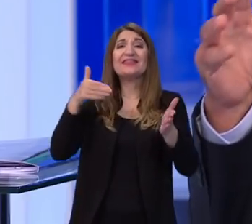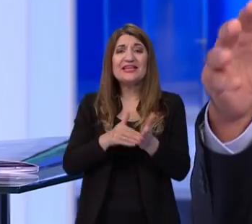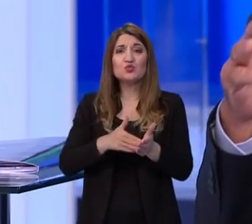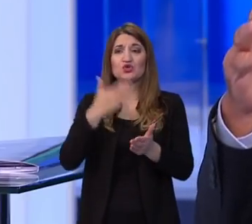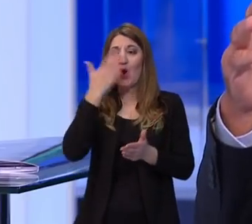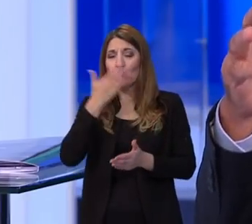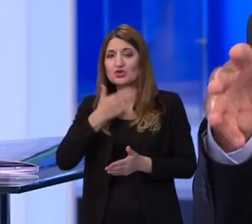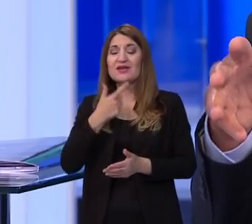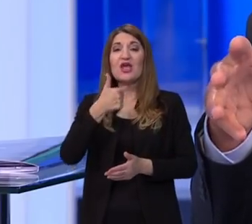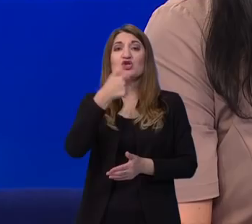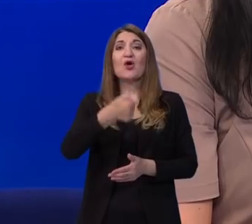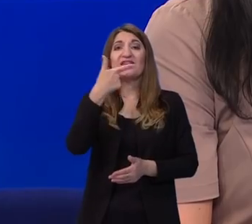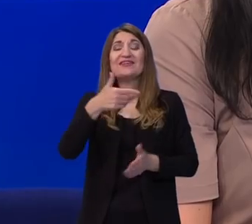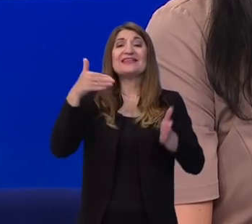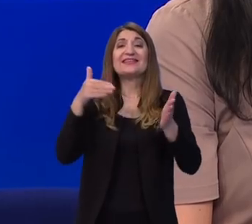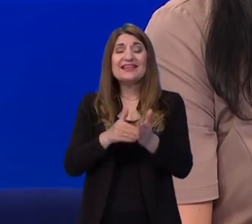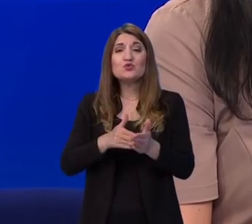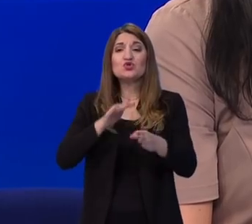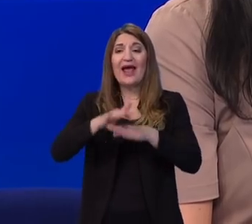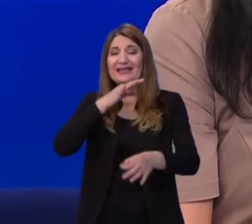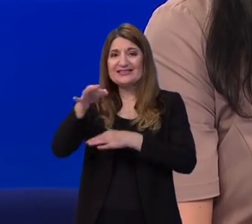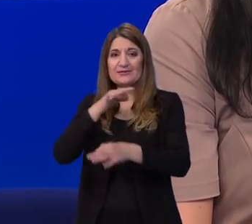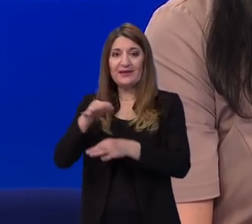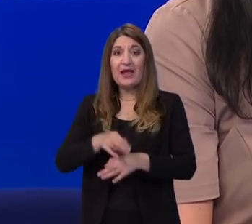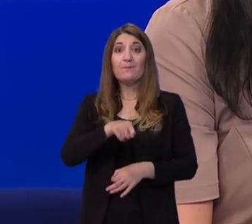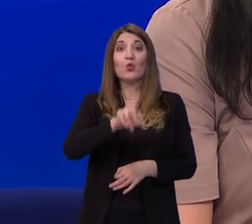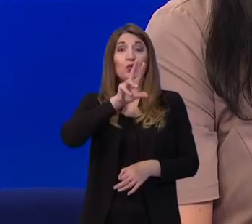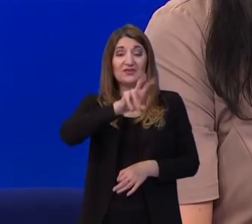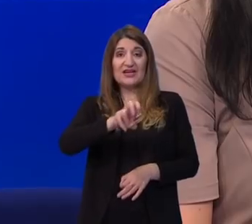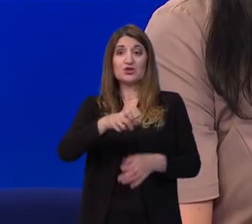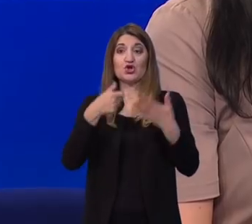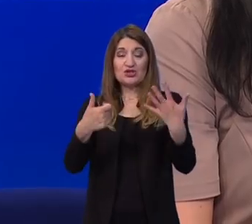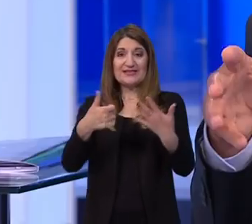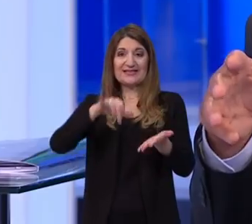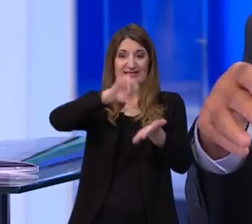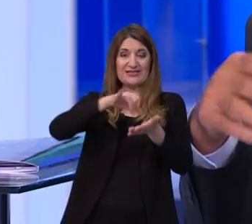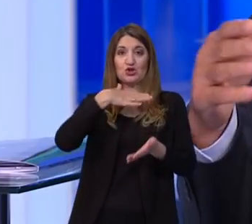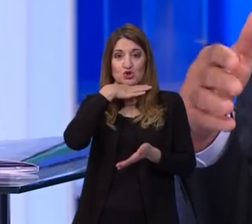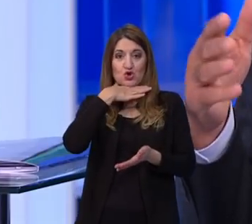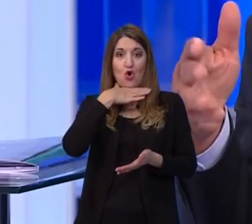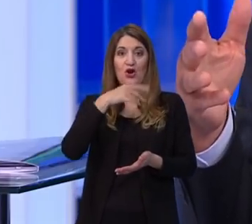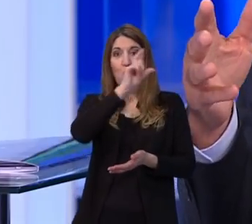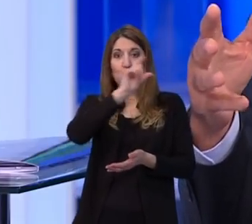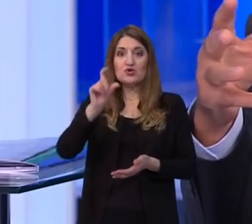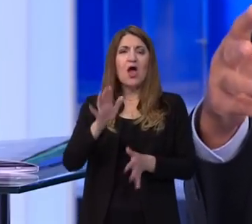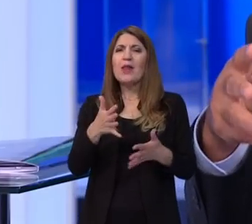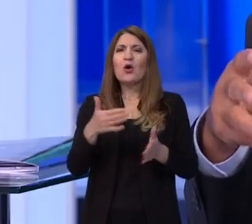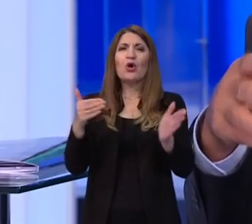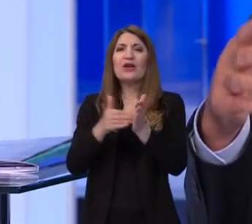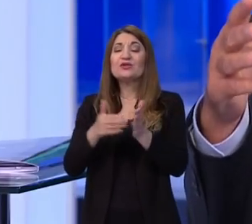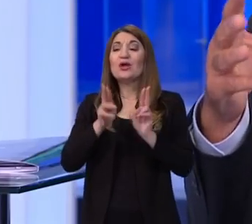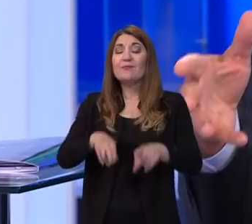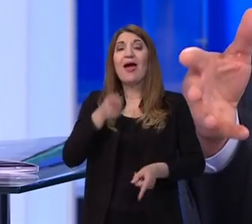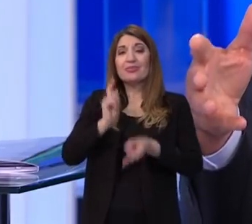sa 120.000 ispita. U 360 stenoškolskih ustanova u kojima je nekoliko tisuća